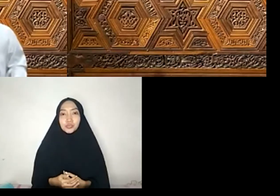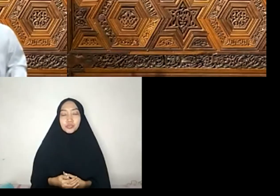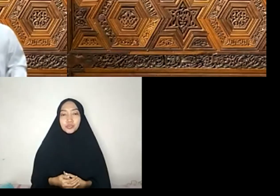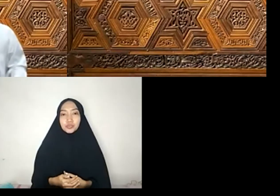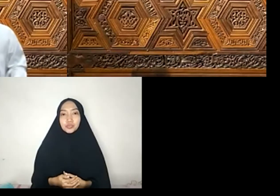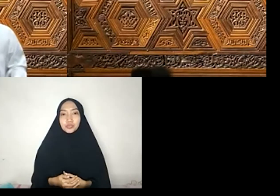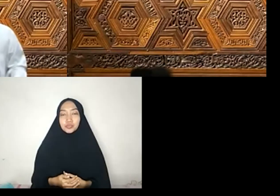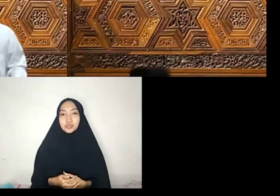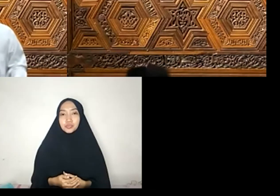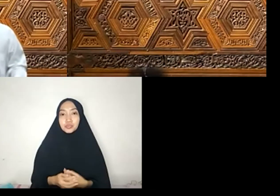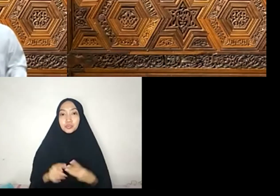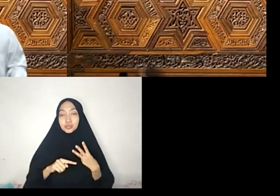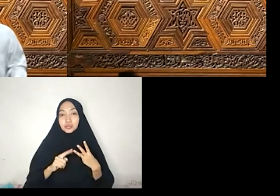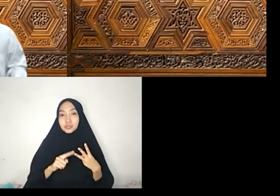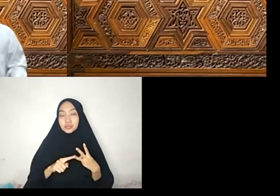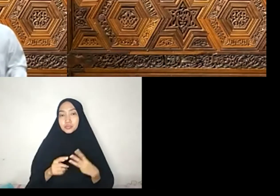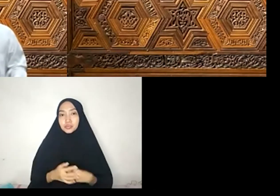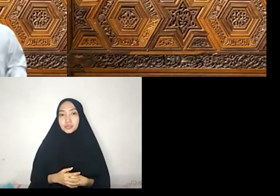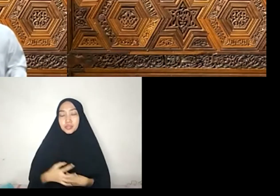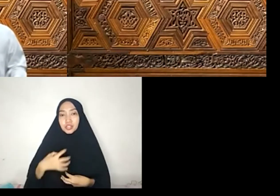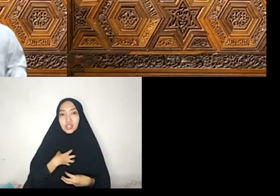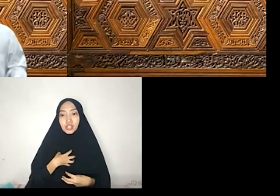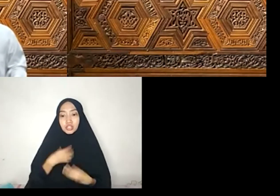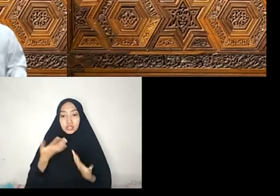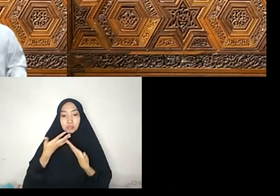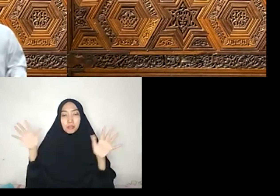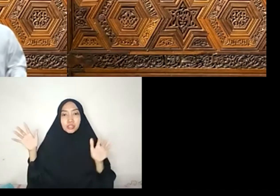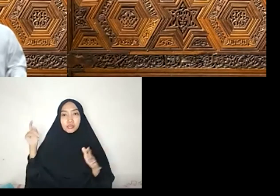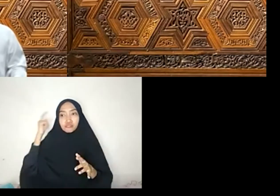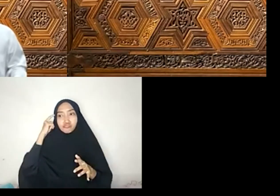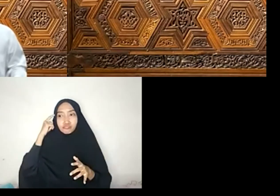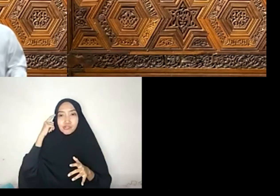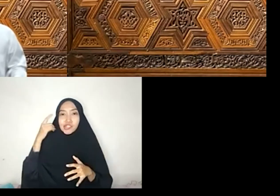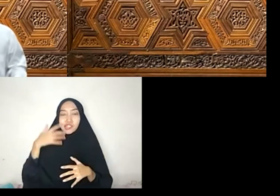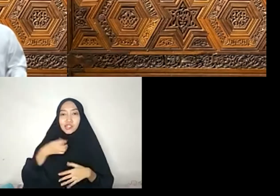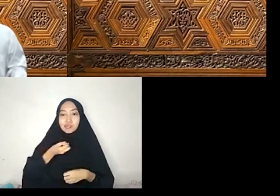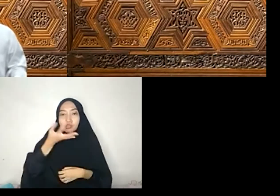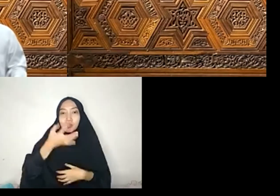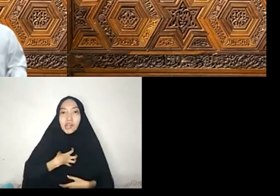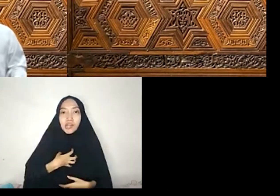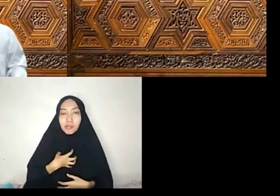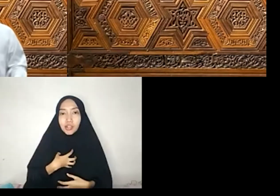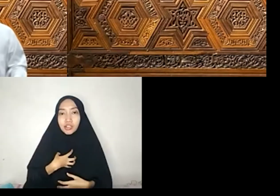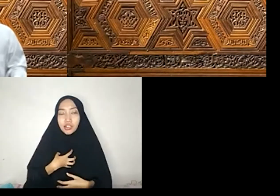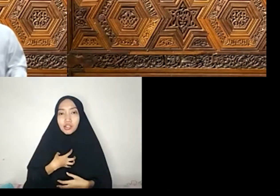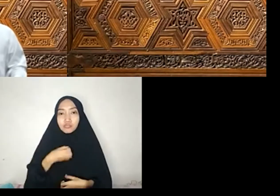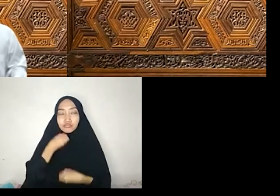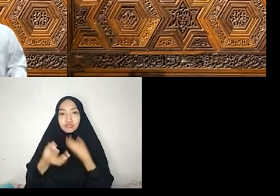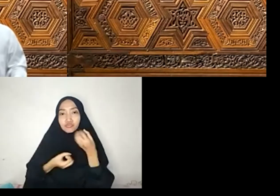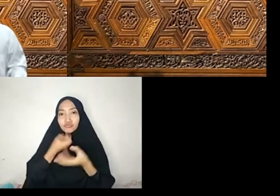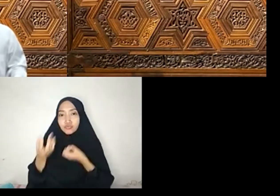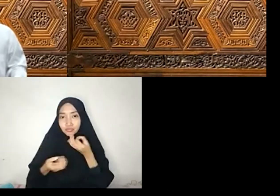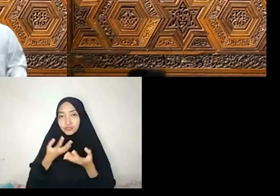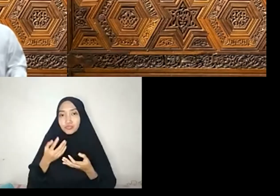Ketiga, hak dan kebebasan berfikir dan berpendapat Dan menyuarakannya Hifdu al